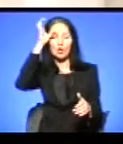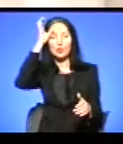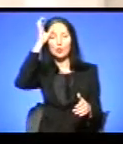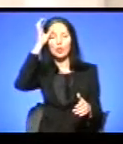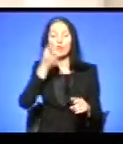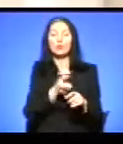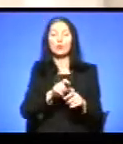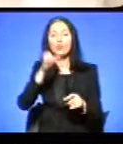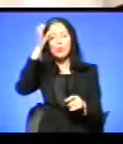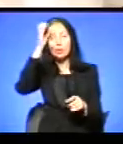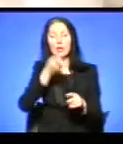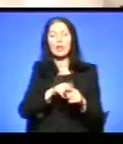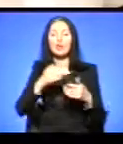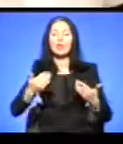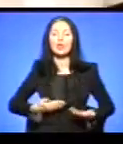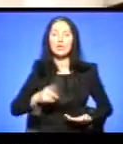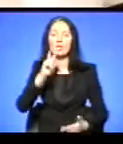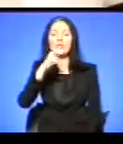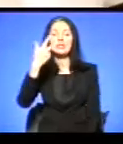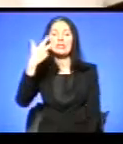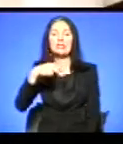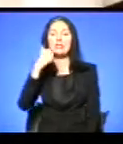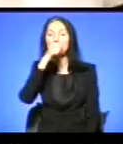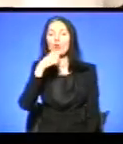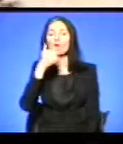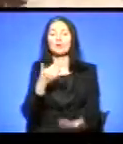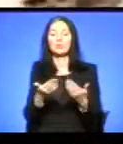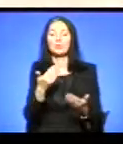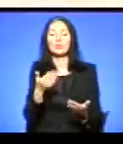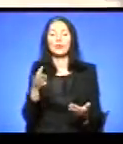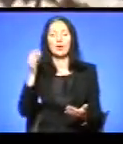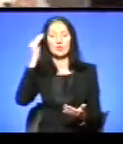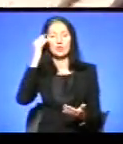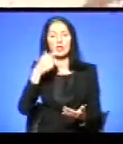Дуже мудра, яка прожила 230 років, але вважає себе юнкою».